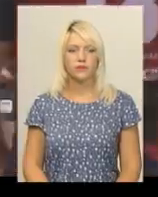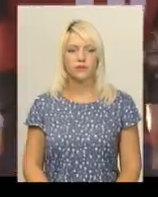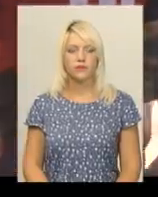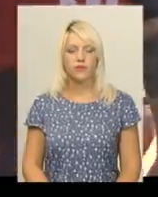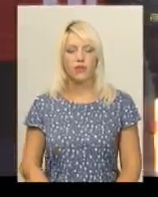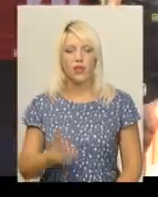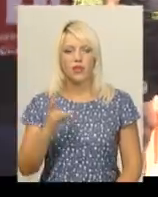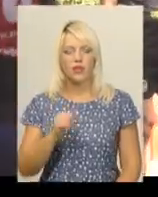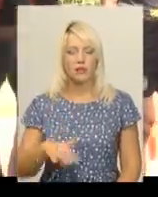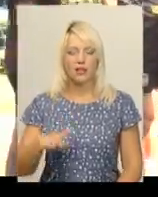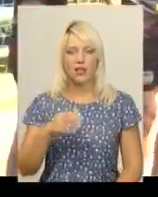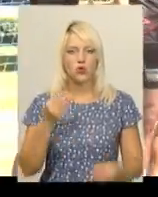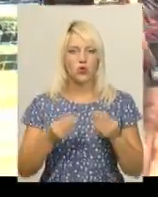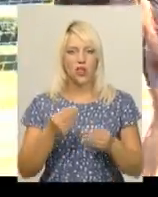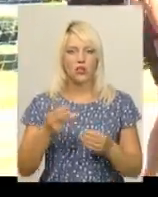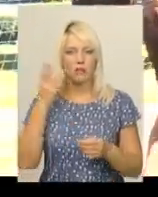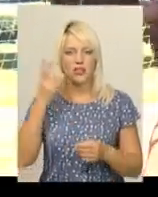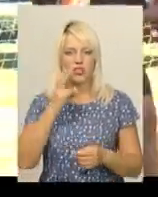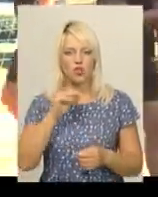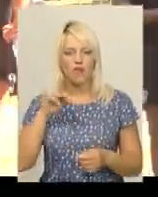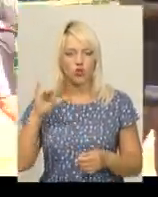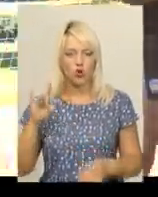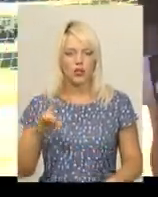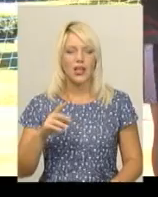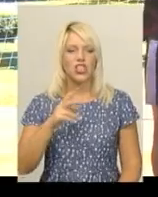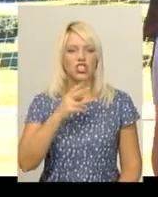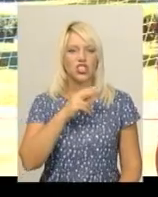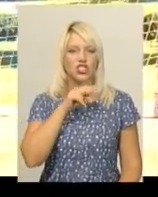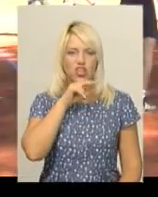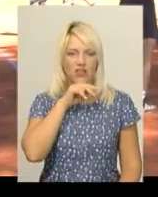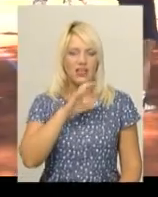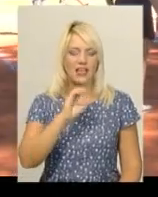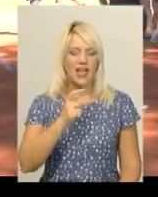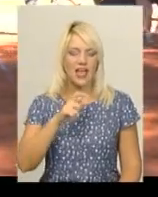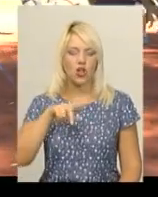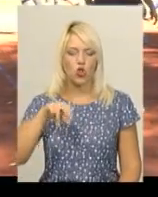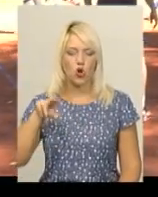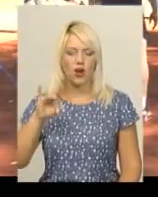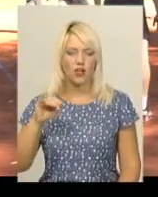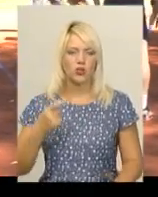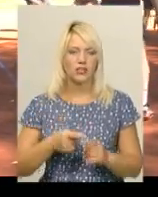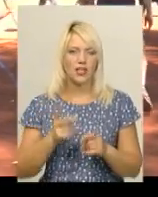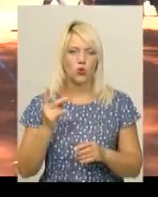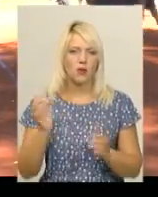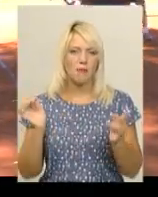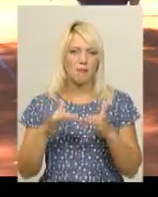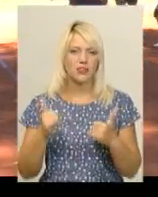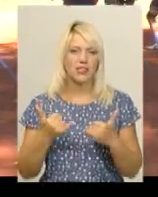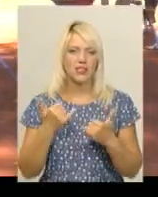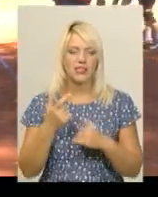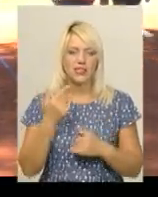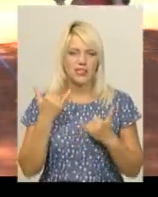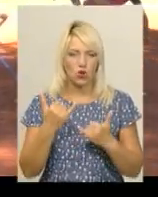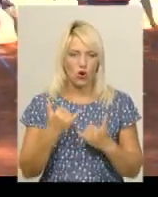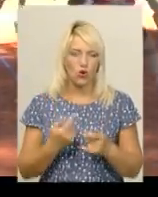На майданчику грають хмельницький новатор і чернівецьке Ельдорадо. Для місцевих волейболістів це другий матч за сьогодні. У першому